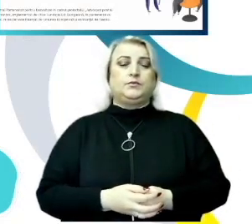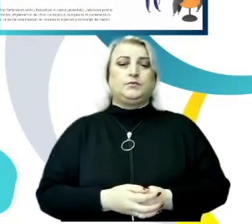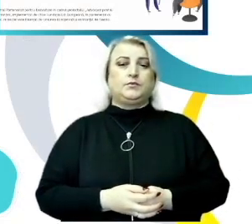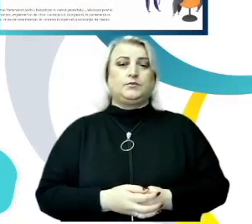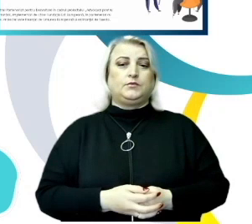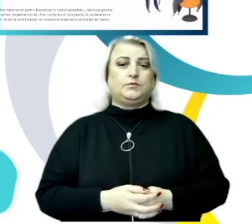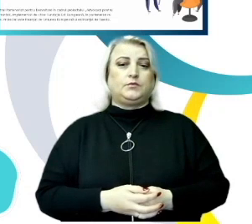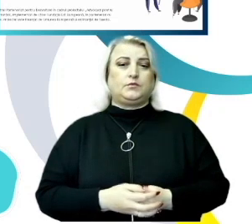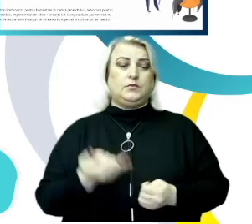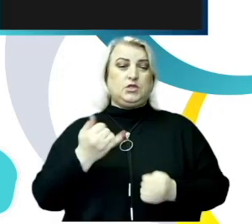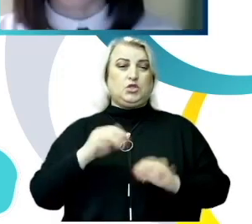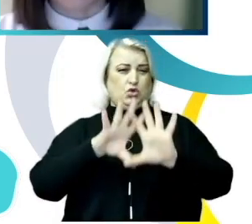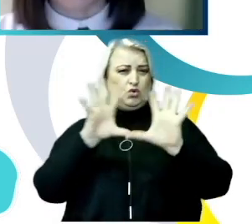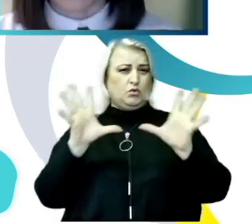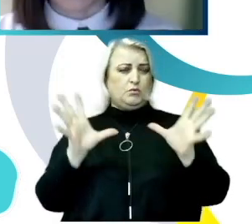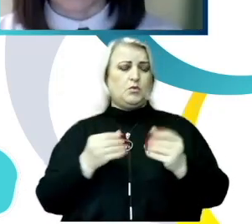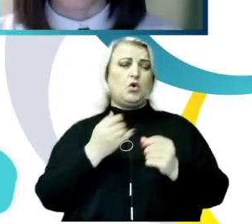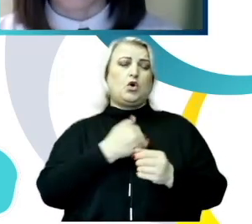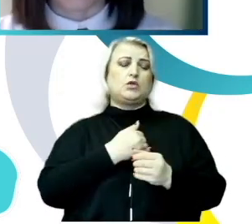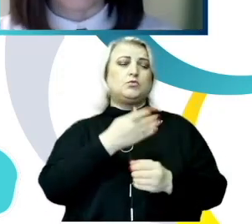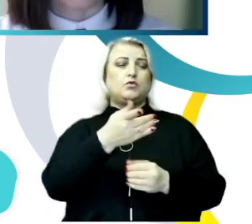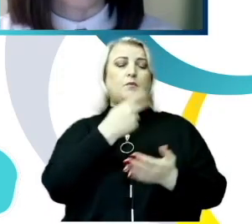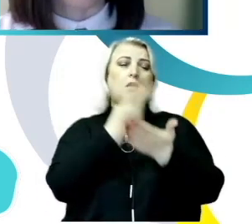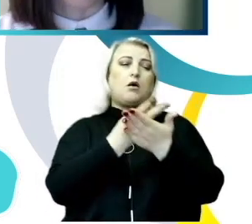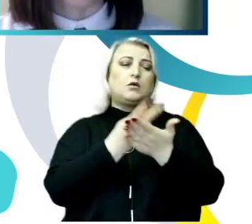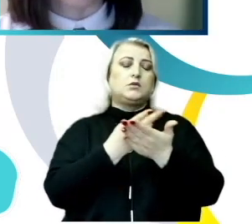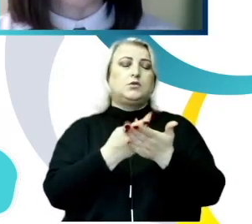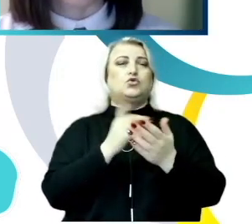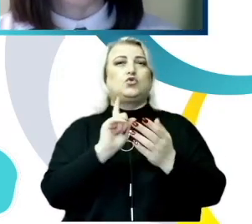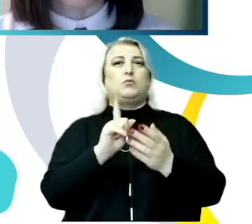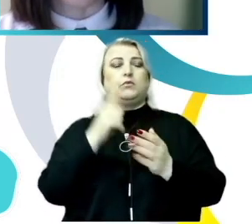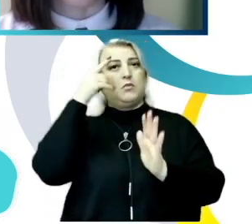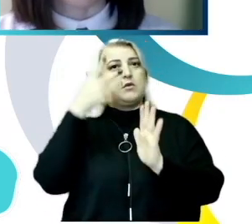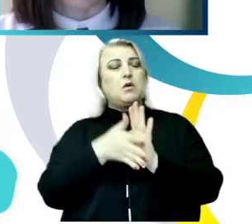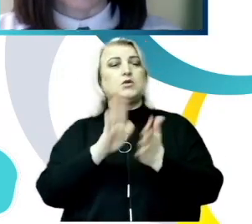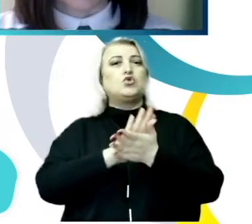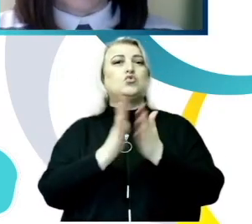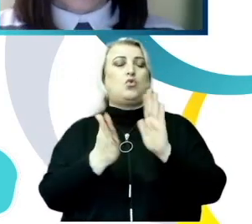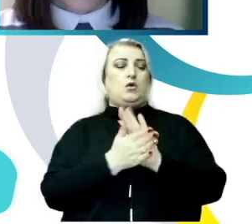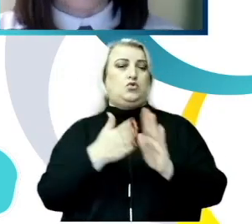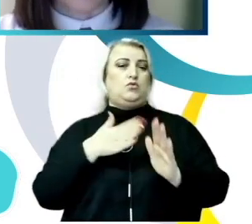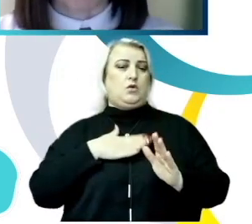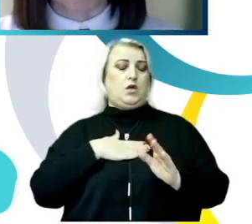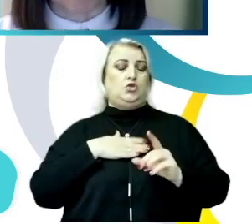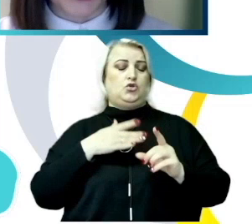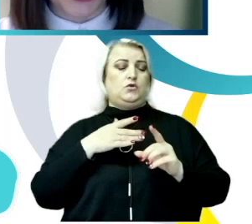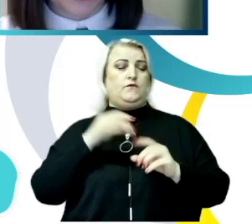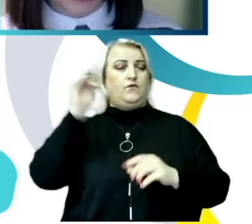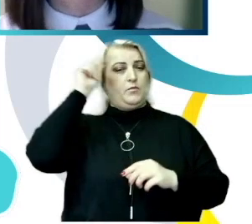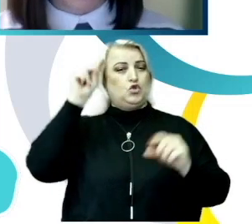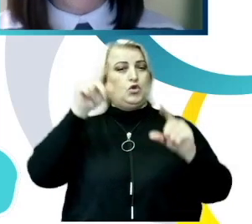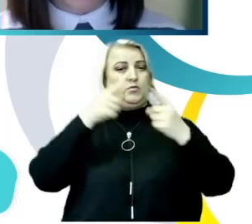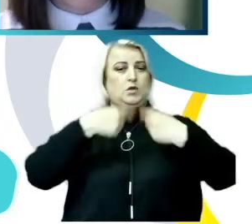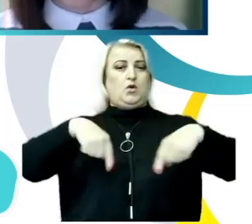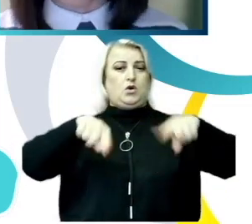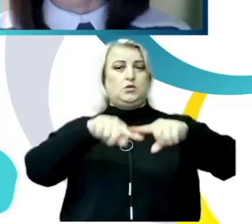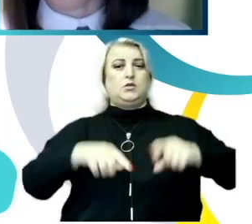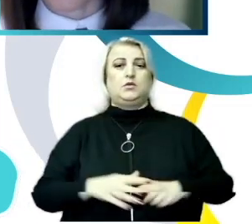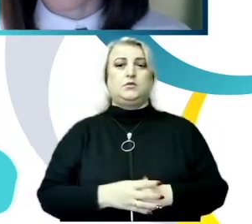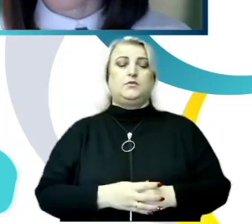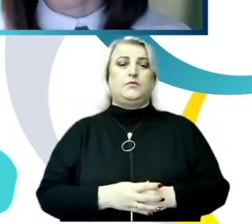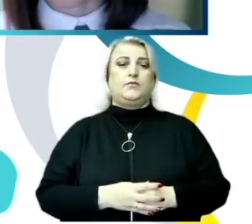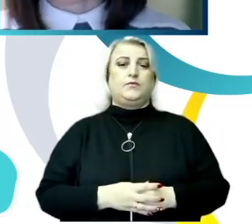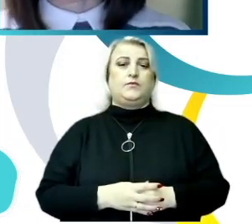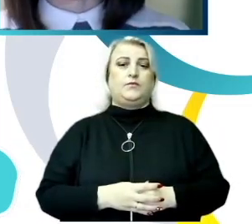ansamblu, să prezinte situația existentă în instituțiile de educație. Ceea ce urmează să